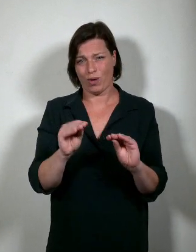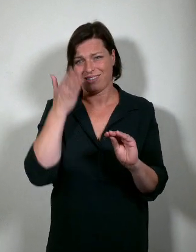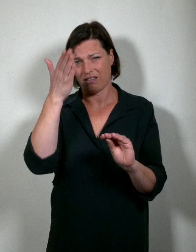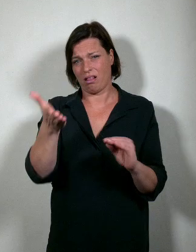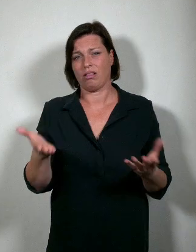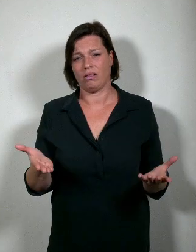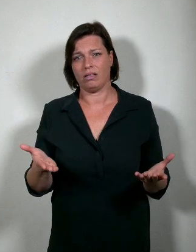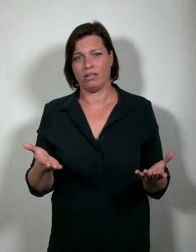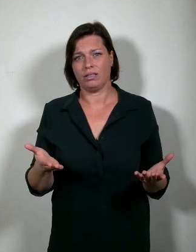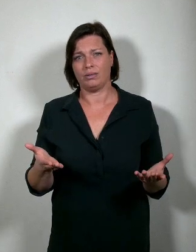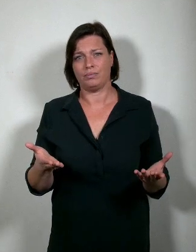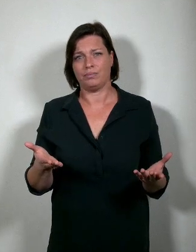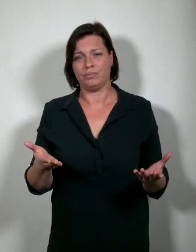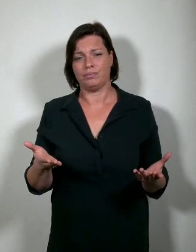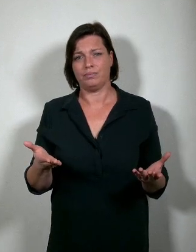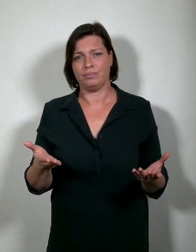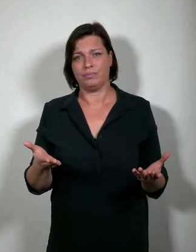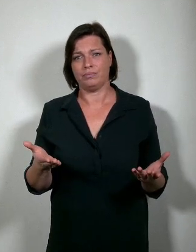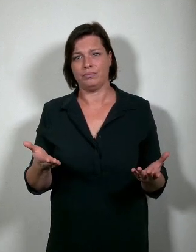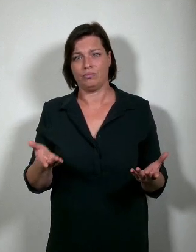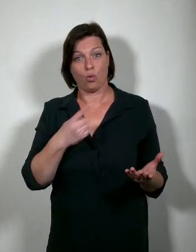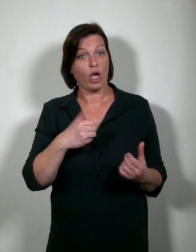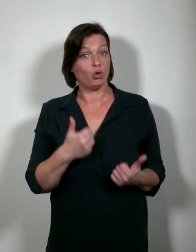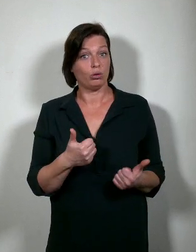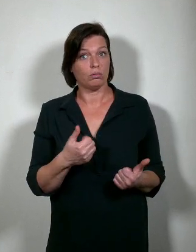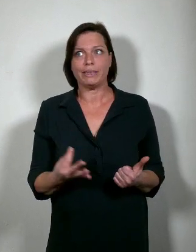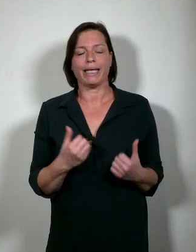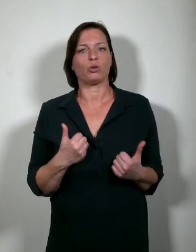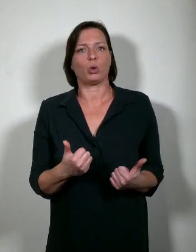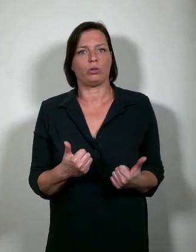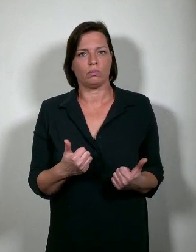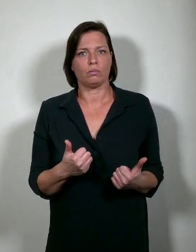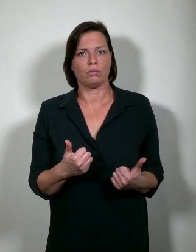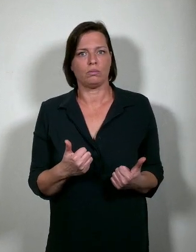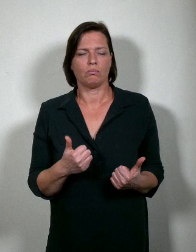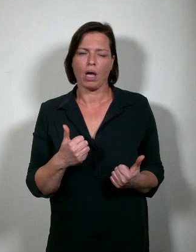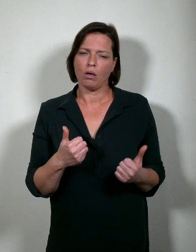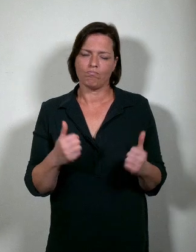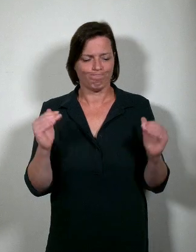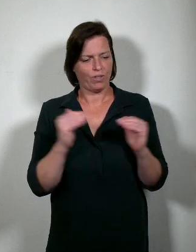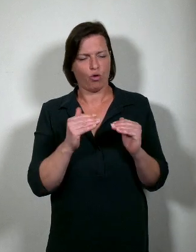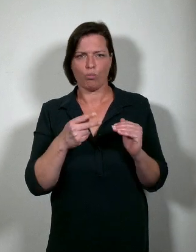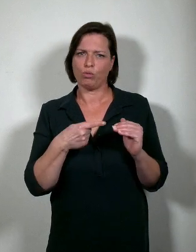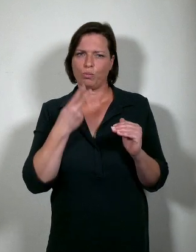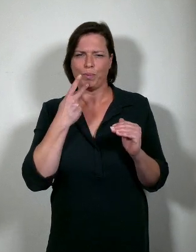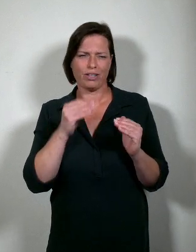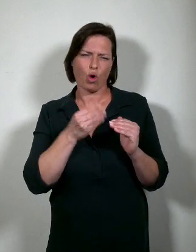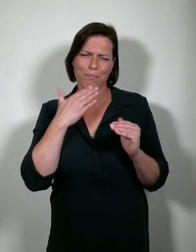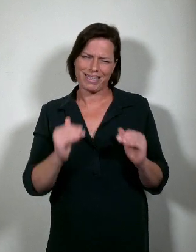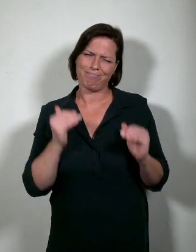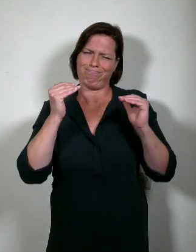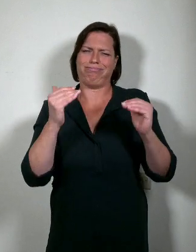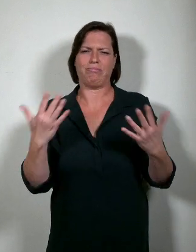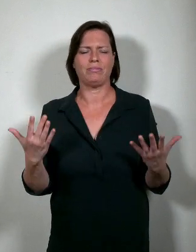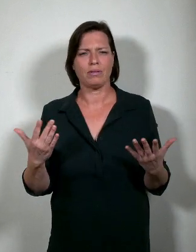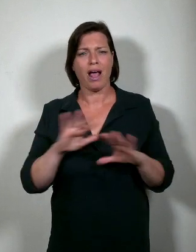gegeven. We zijn goed. We zijn zeer goed zelfs. Maar we moeten nog proberen beter te worden. Alles